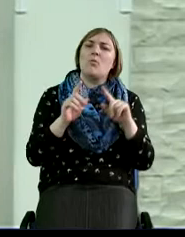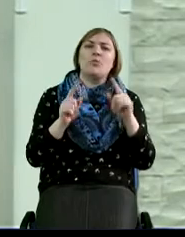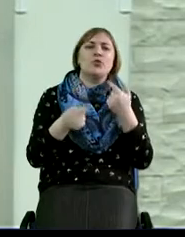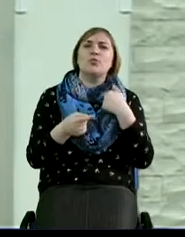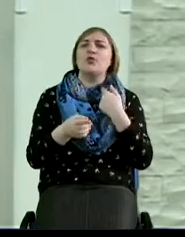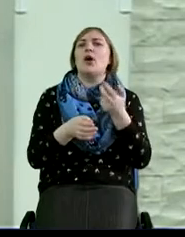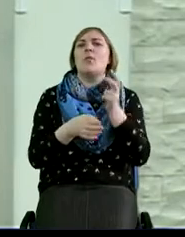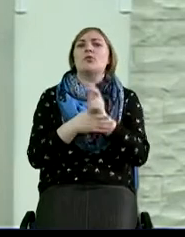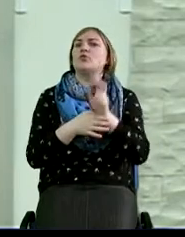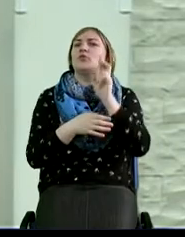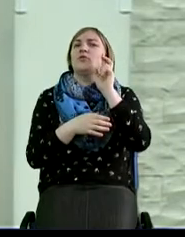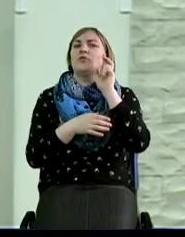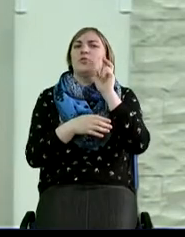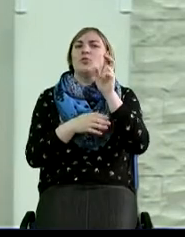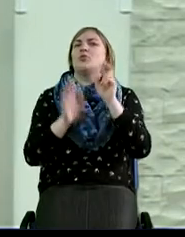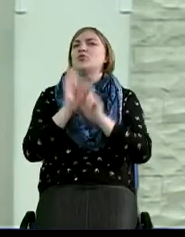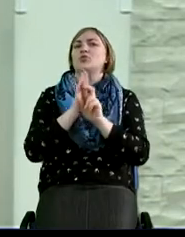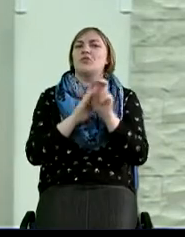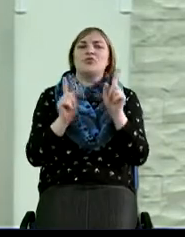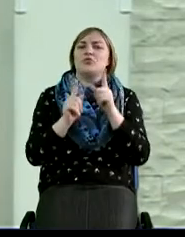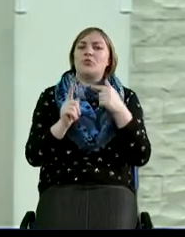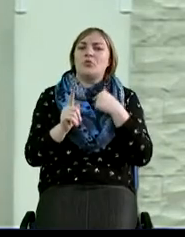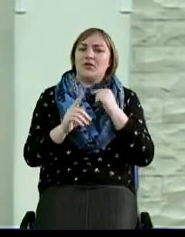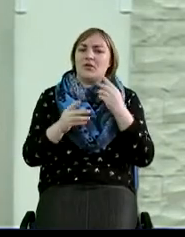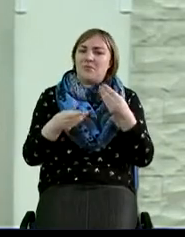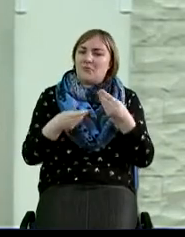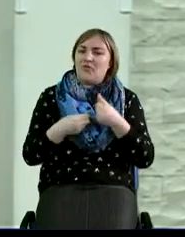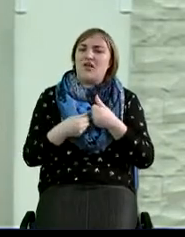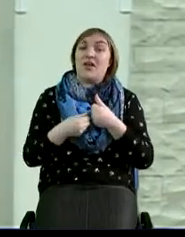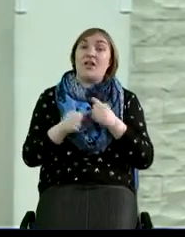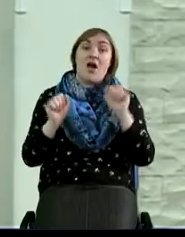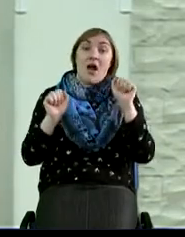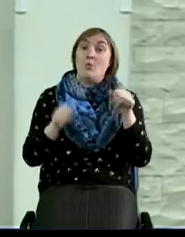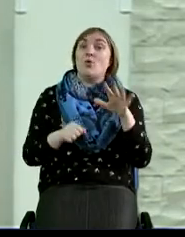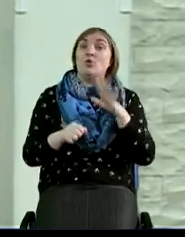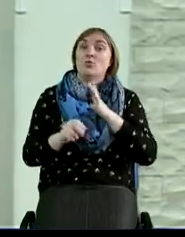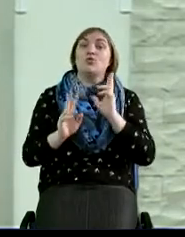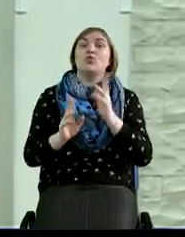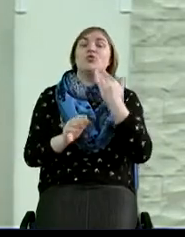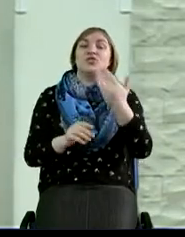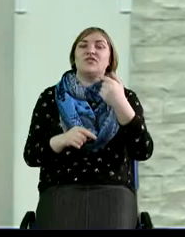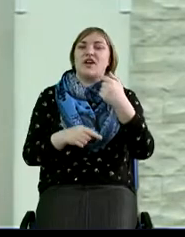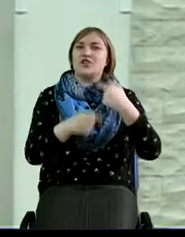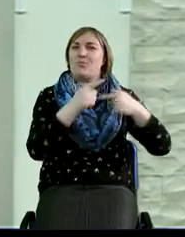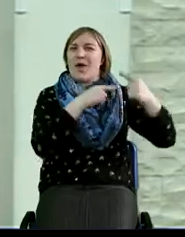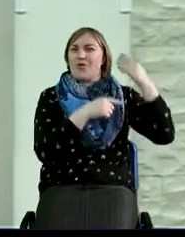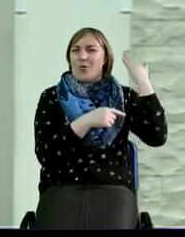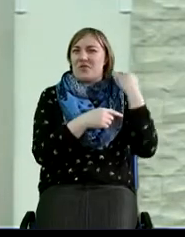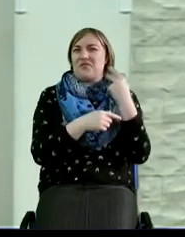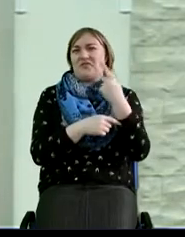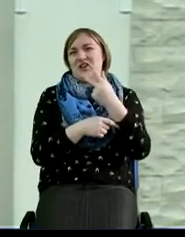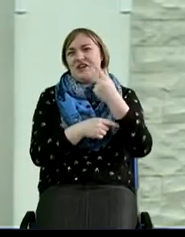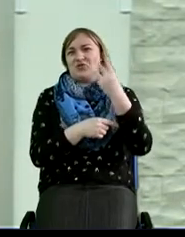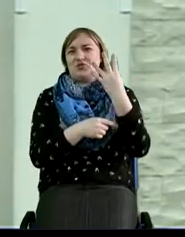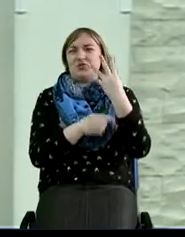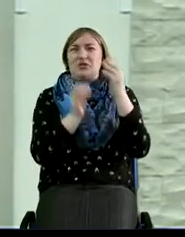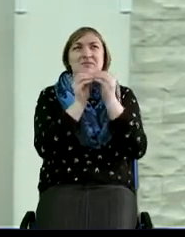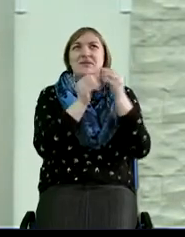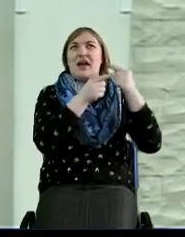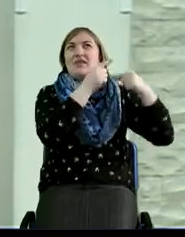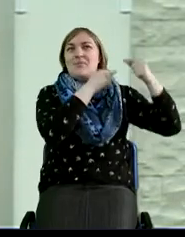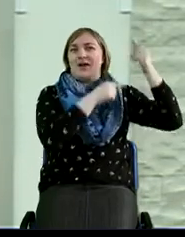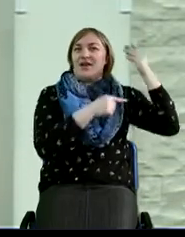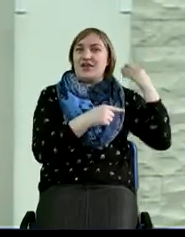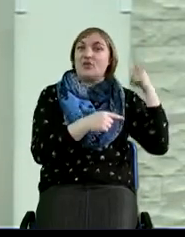пришел в Церковь Божию, что же так меня подвинуло? А вы знаете, может быть, вот кто-то именно из ваших потомков в каком-то третьем, четвертом, десятом